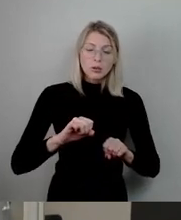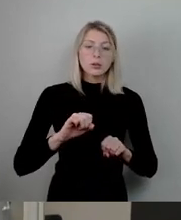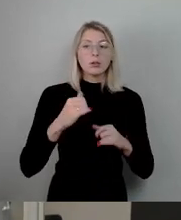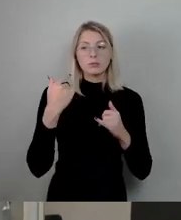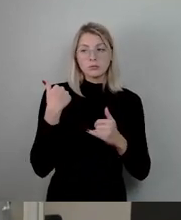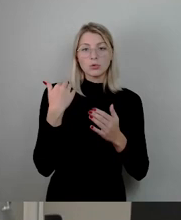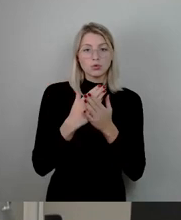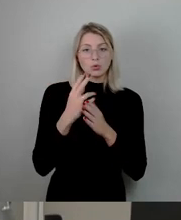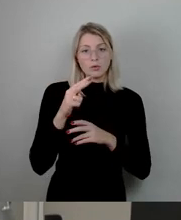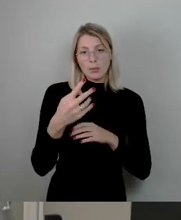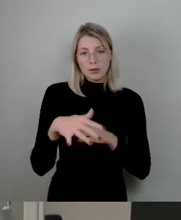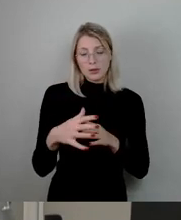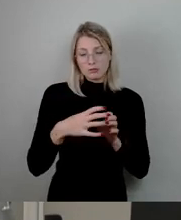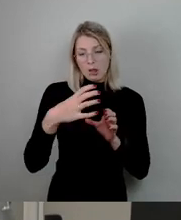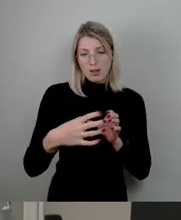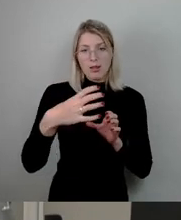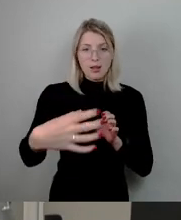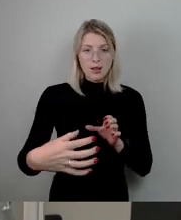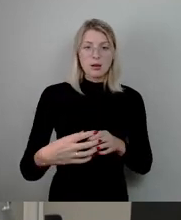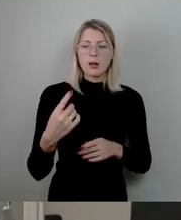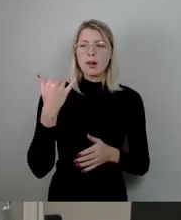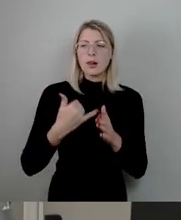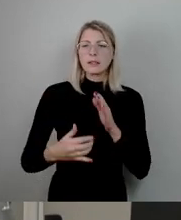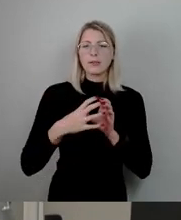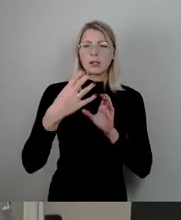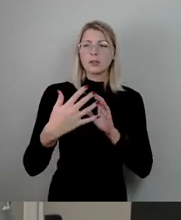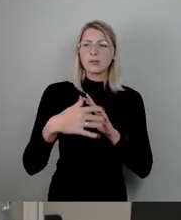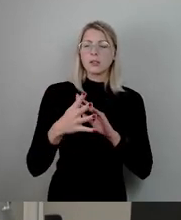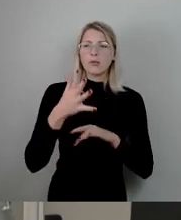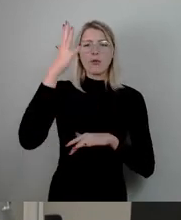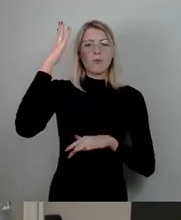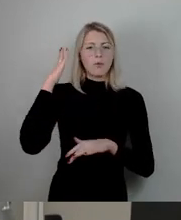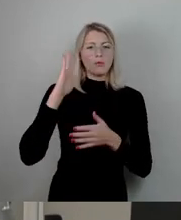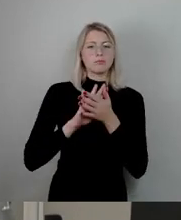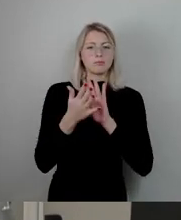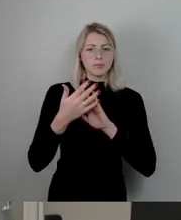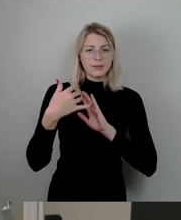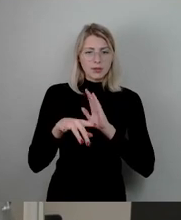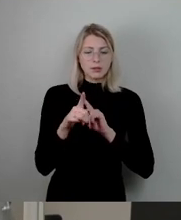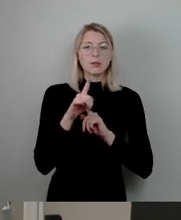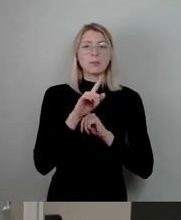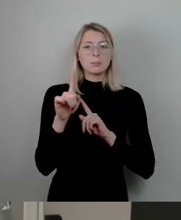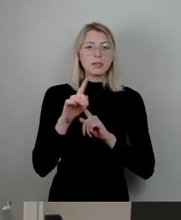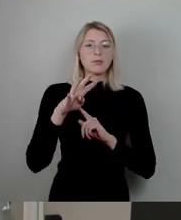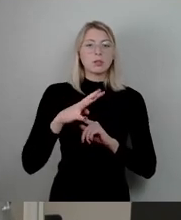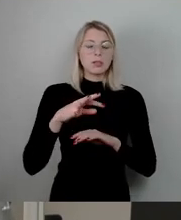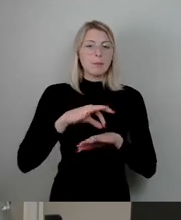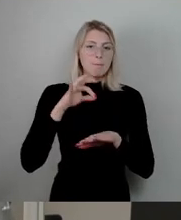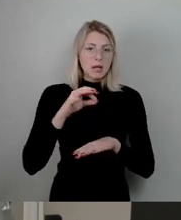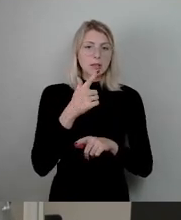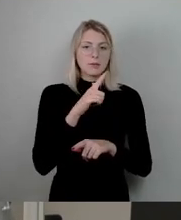ist. Und die letzte Verlängerung wurde ja dann vor fünf Jahren dann vereinbart, bis einschließlich 14. März 2025.